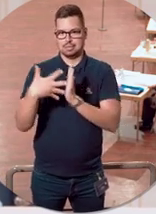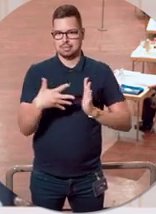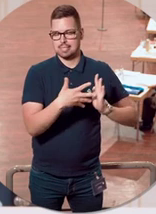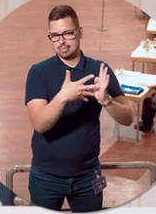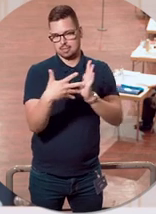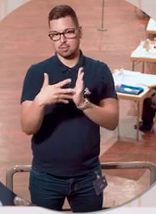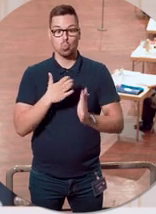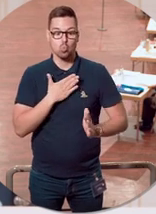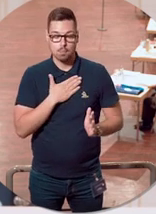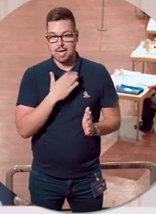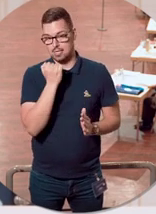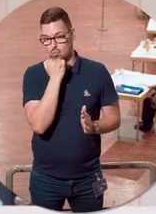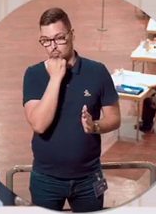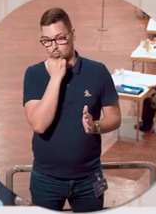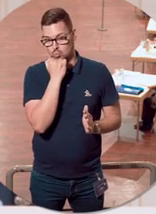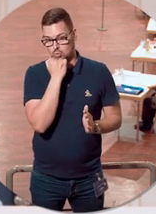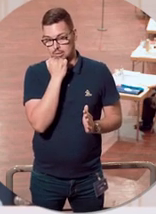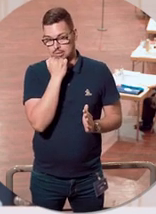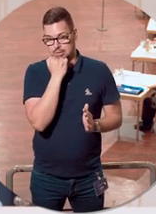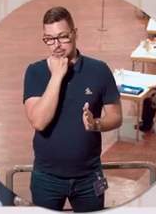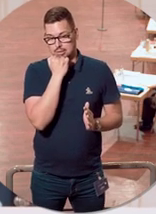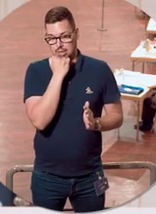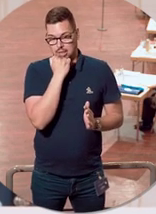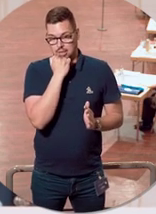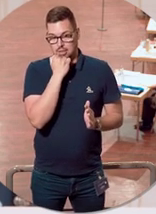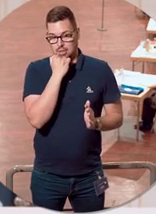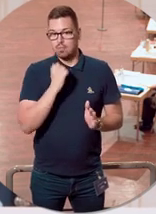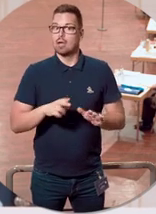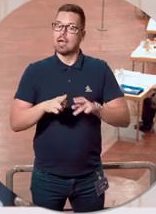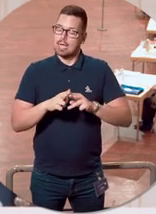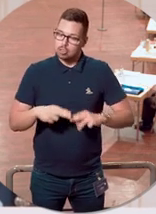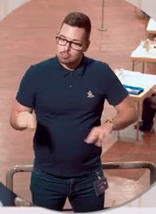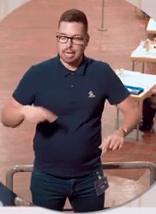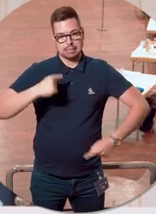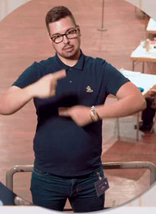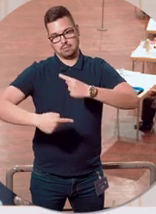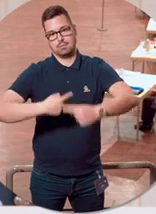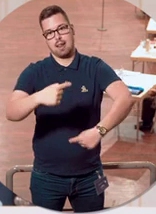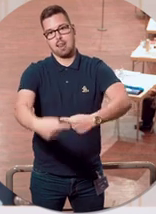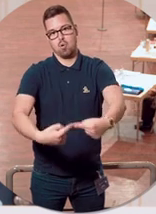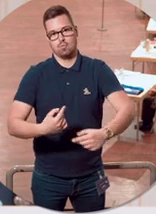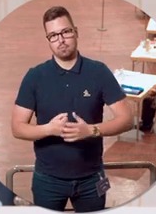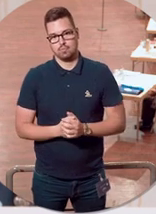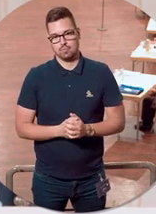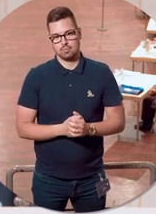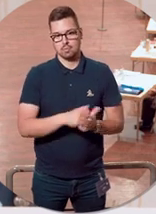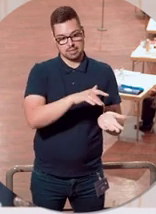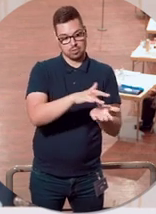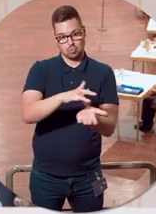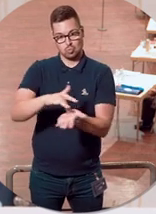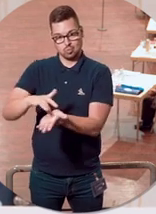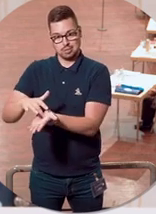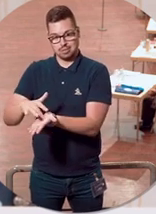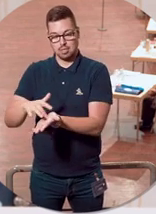Unsere Hoffnung, meine Damen und Herren, auf einen weiterhin entspannten Verlauf der Corona-Pandemie, die gründet natürlich